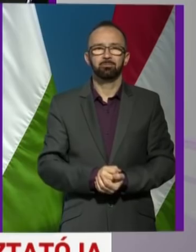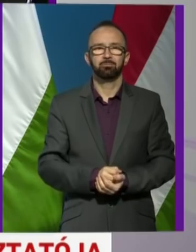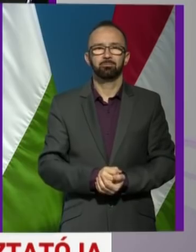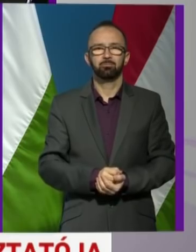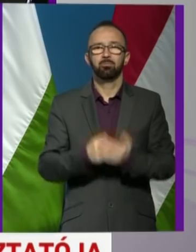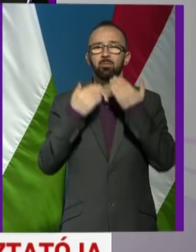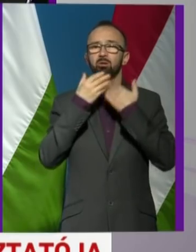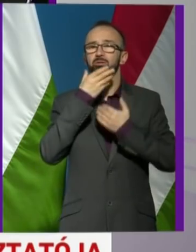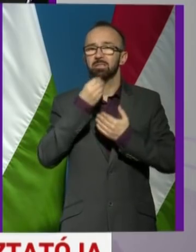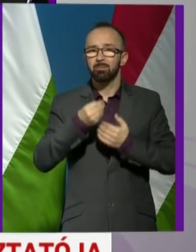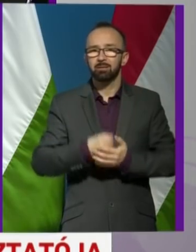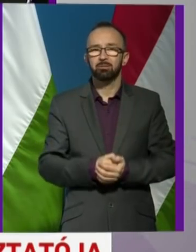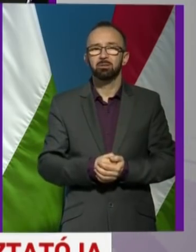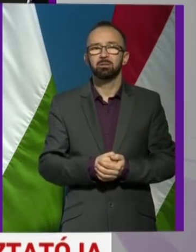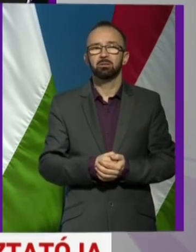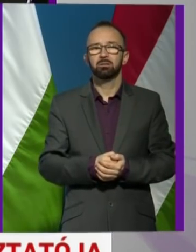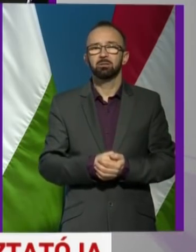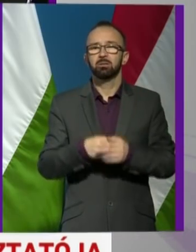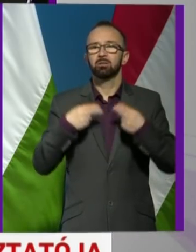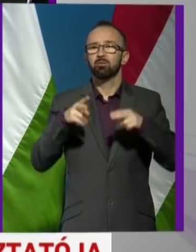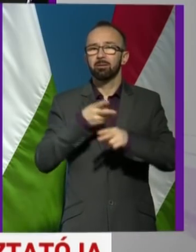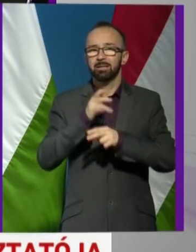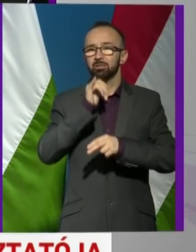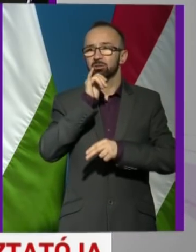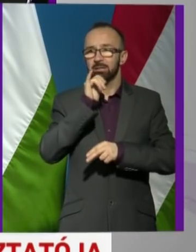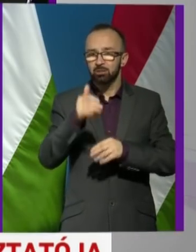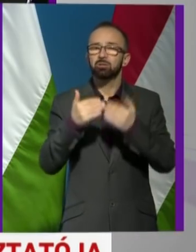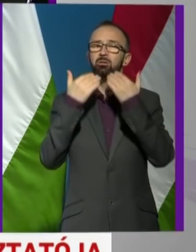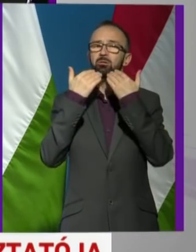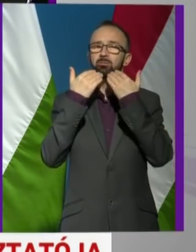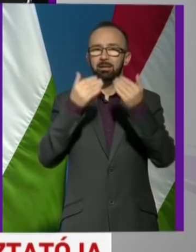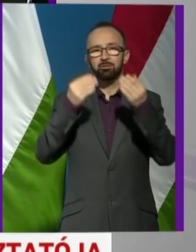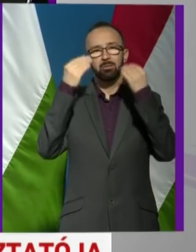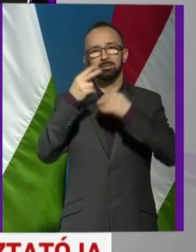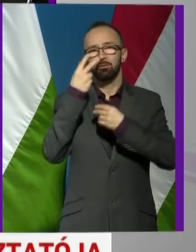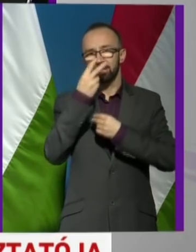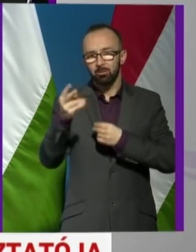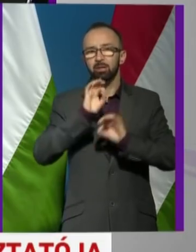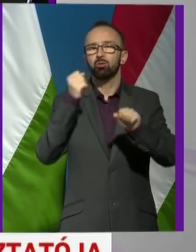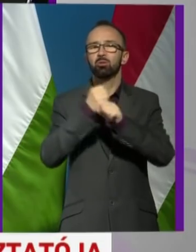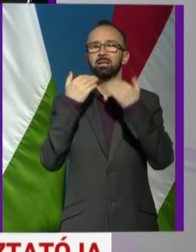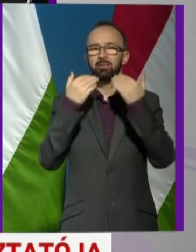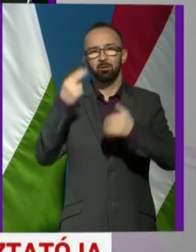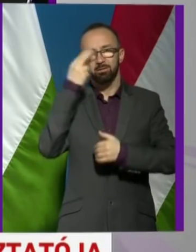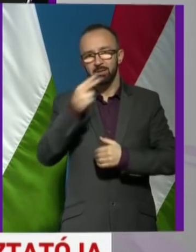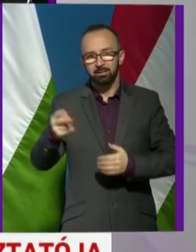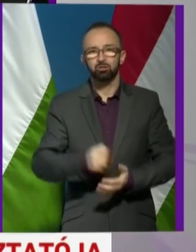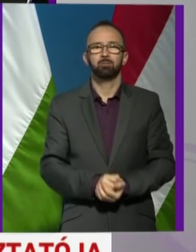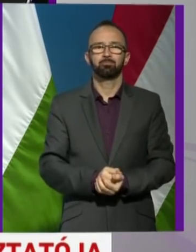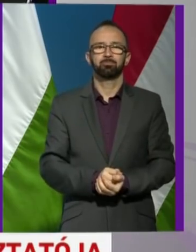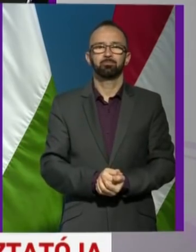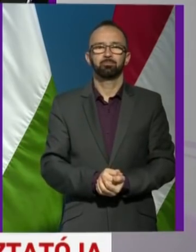Köszönjük szépen, további kérdés. Ha nincs, akkor megköszönöm megtisztelő figyelmüket, jó munkát kívánok viszontlátásra.